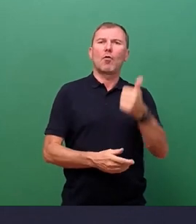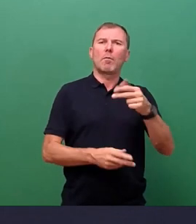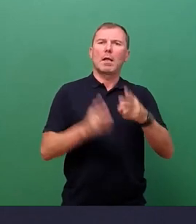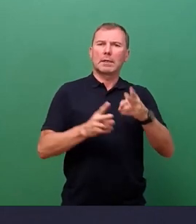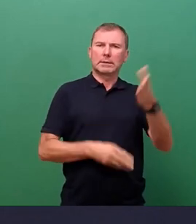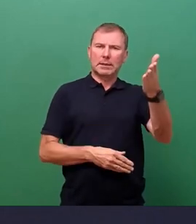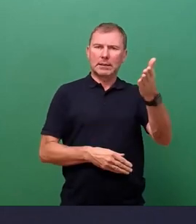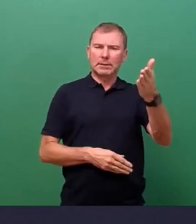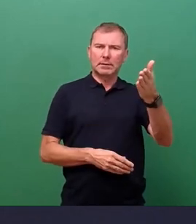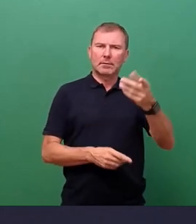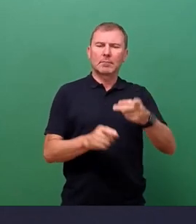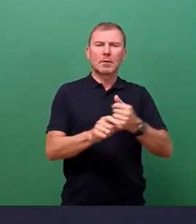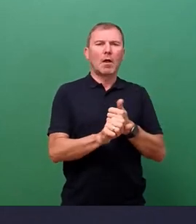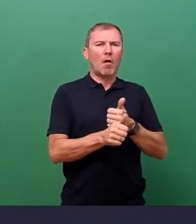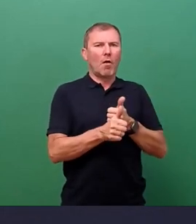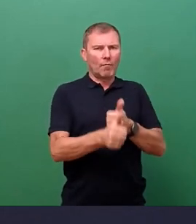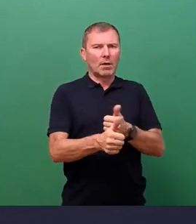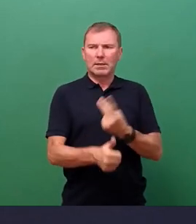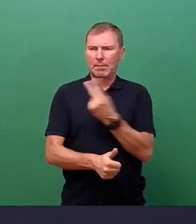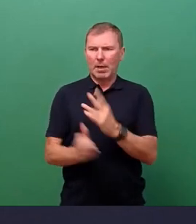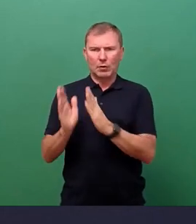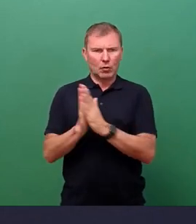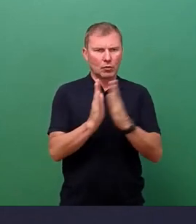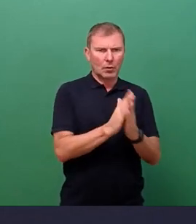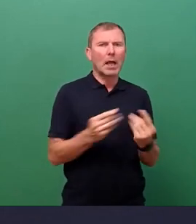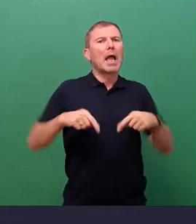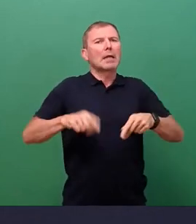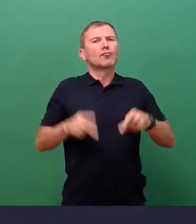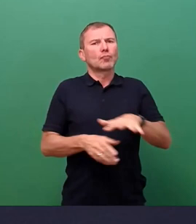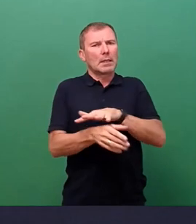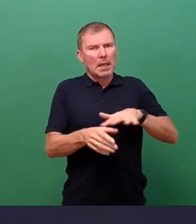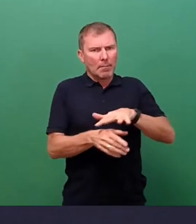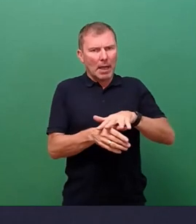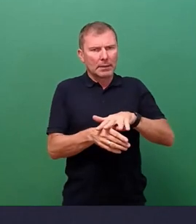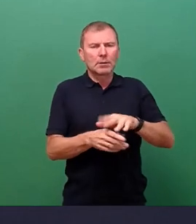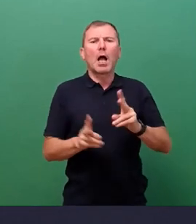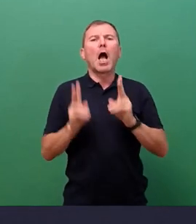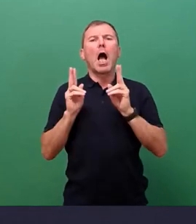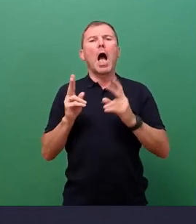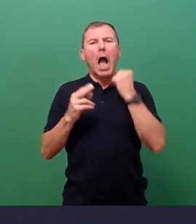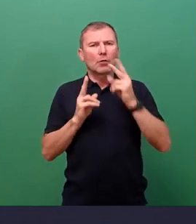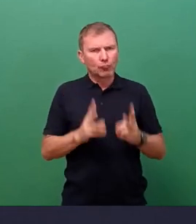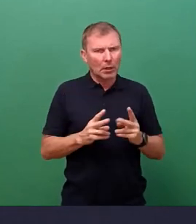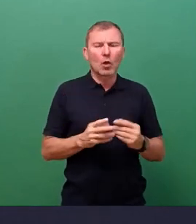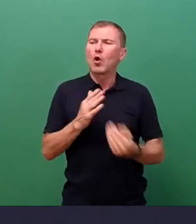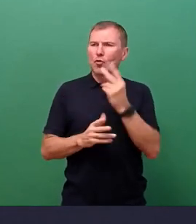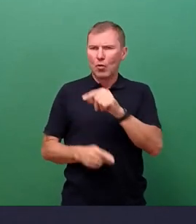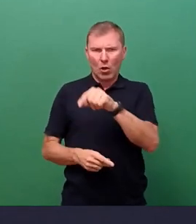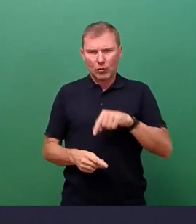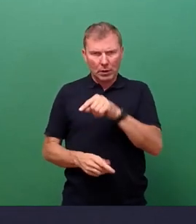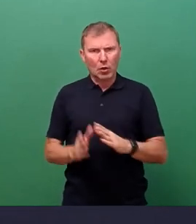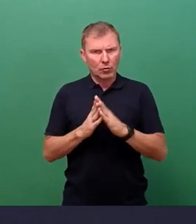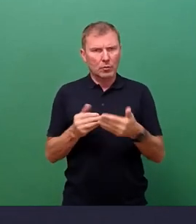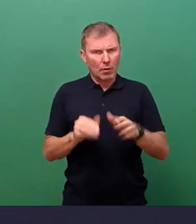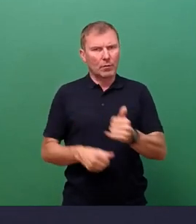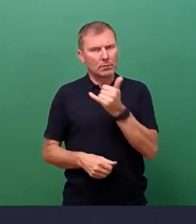an diesen beiden Sonntagen im Innenstadtbereich, auf die Stadtbezirke, Altstadt und Neustadt eben eine Sonntagsöffnung auch haben.